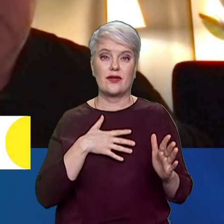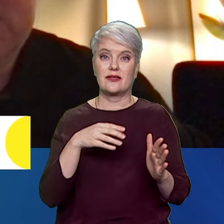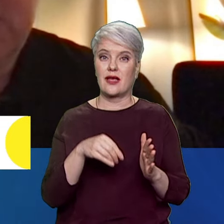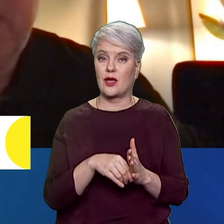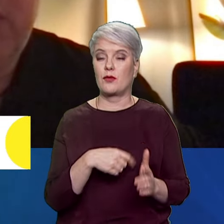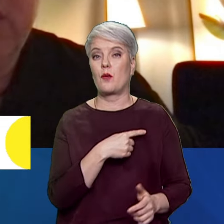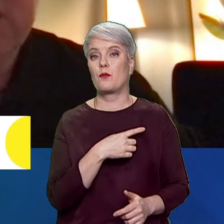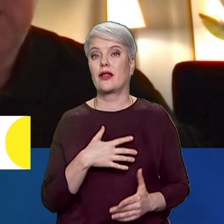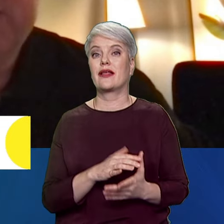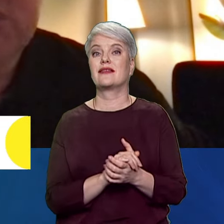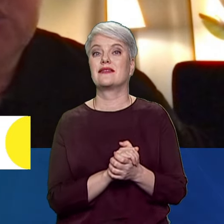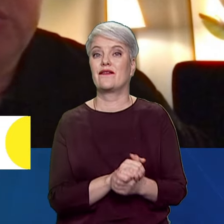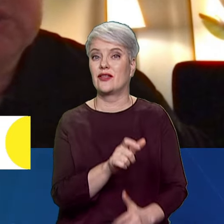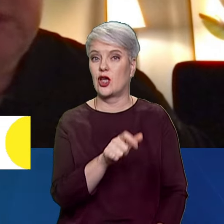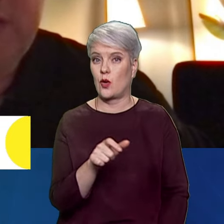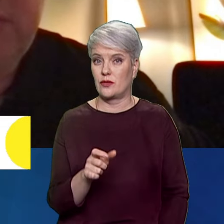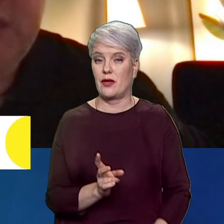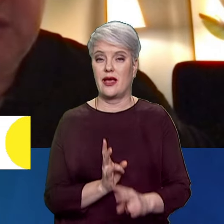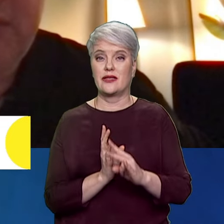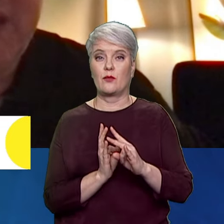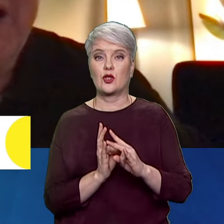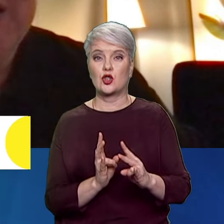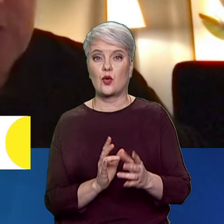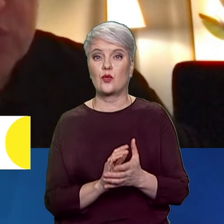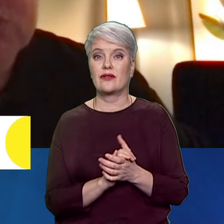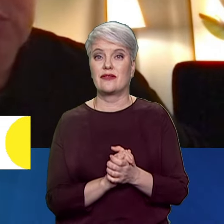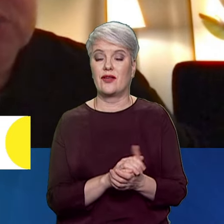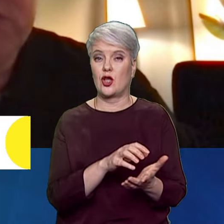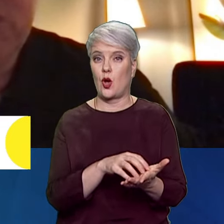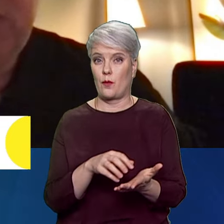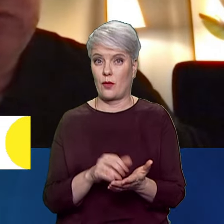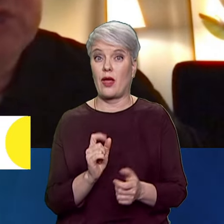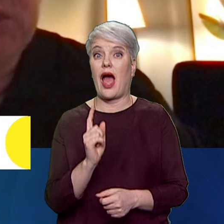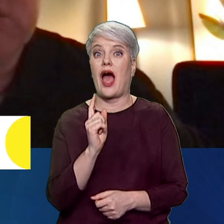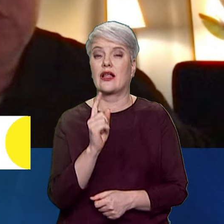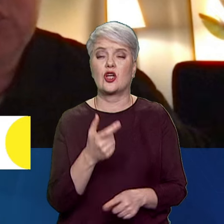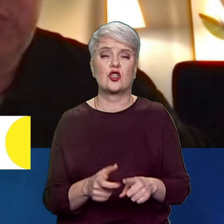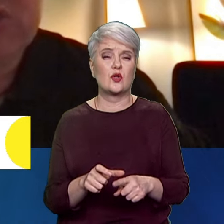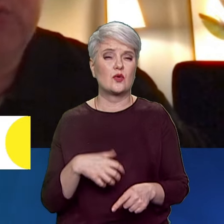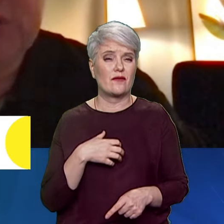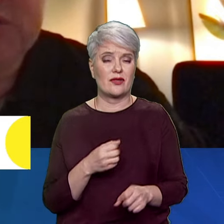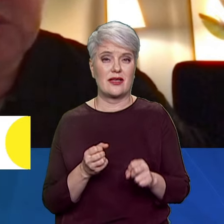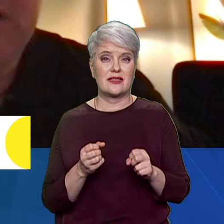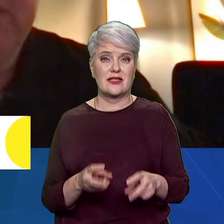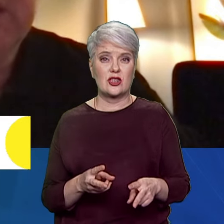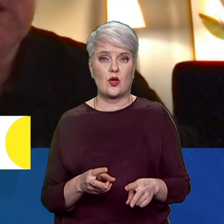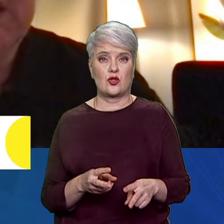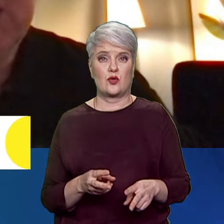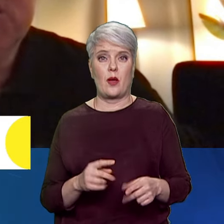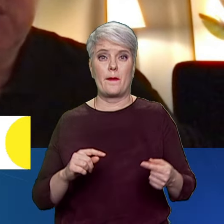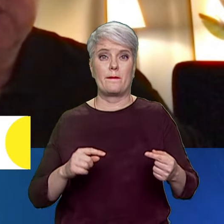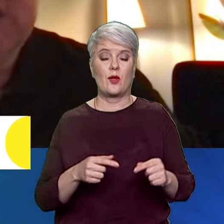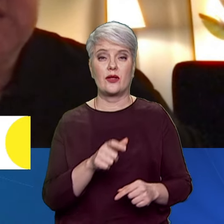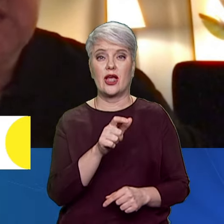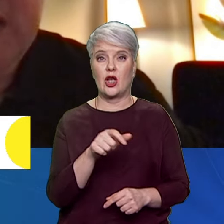цивільних осіб або заподії шкоди цивільним об'єктам. А також це дуже важливо у вчиненні злочину проти людиності. Це